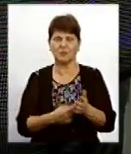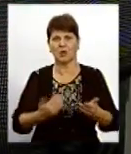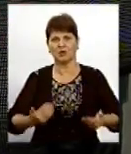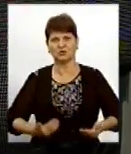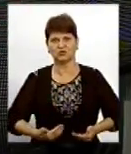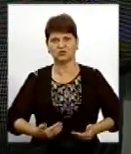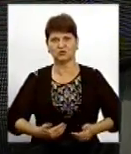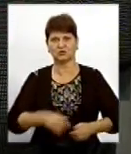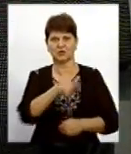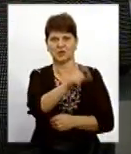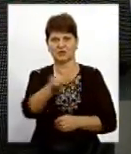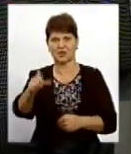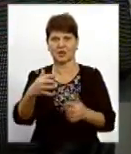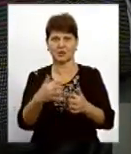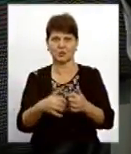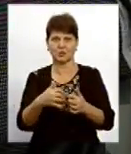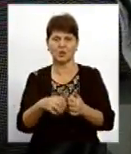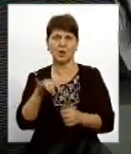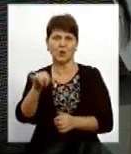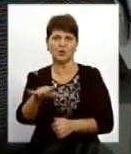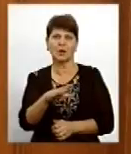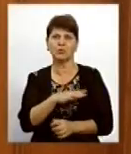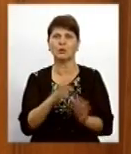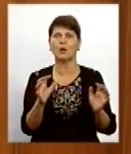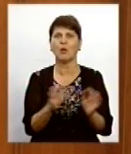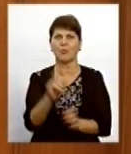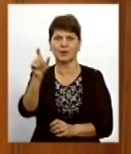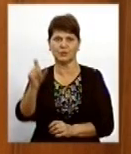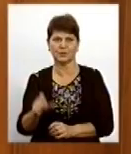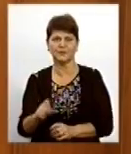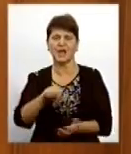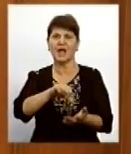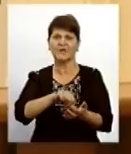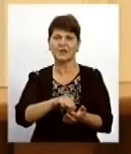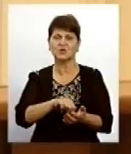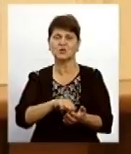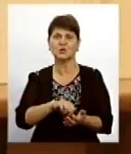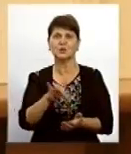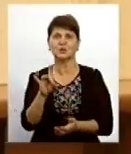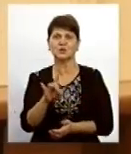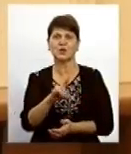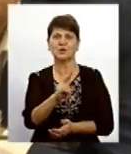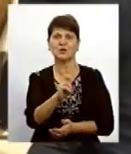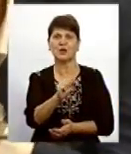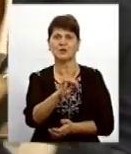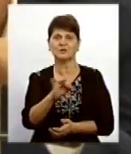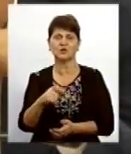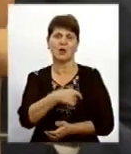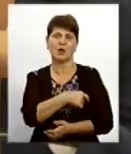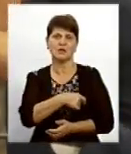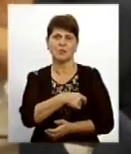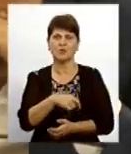своєму природному середовищі, серед людей, і в них були опікуни. На виступ Руслана Кравченко реагують у сесійній залі. Депутат Павло